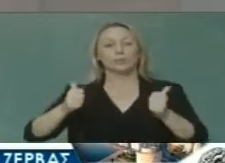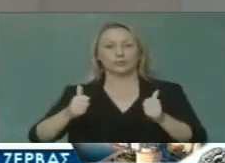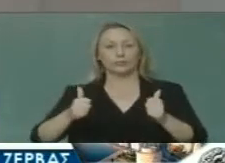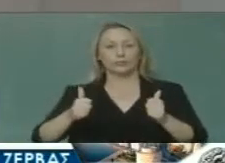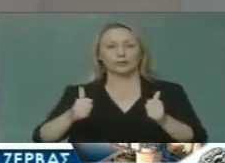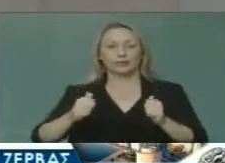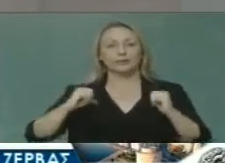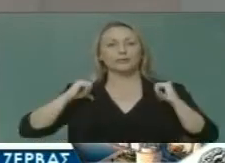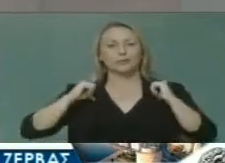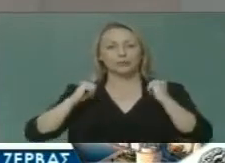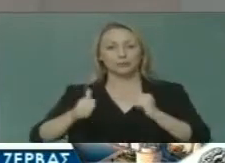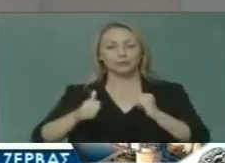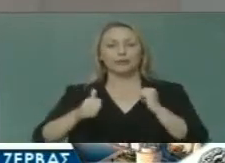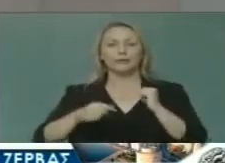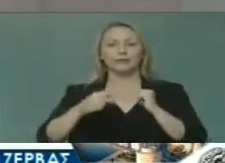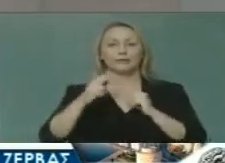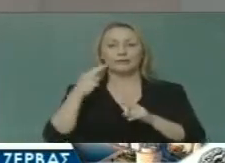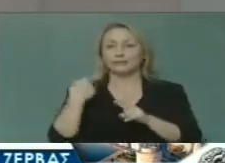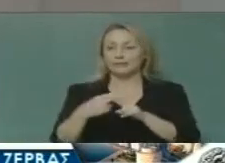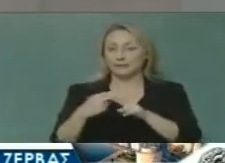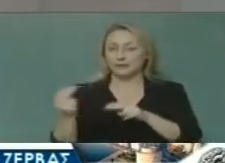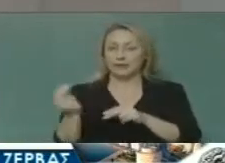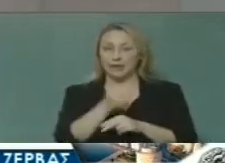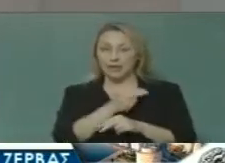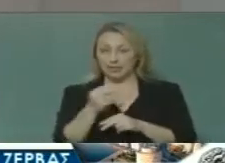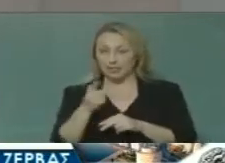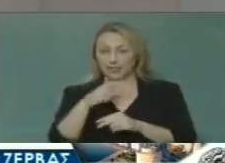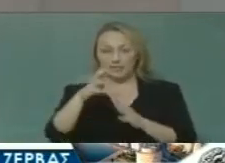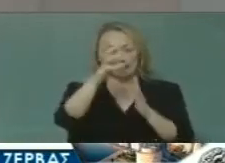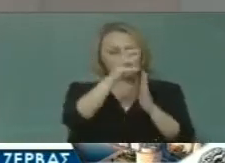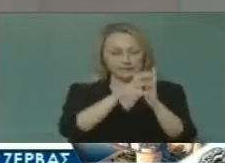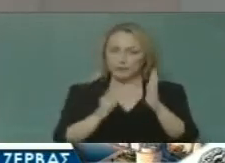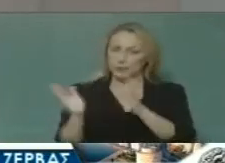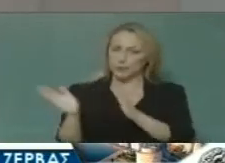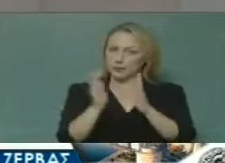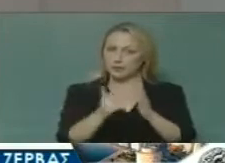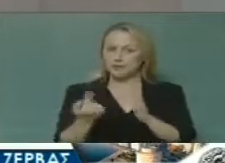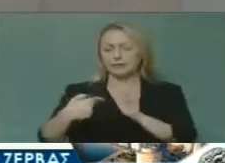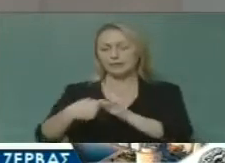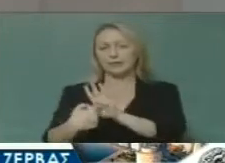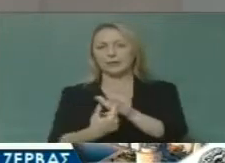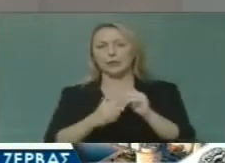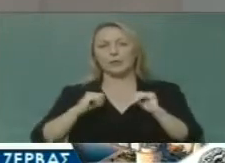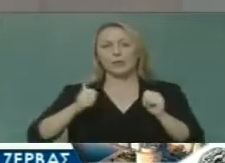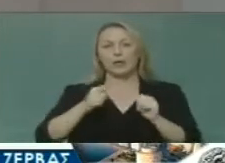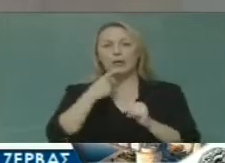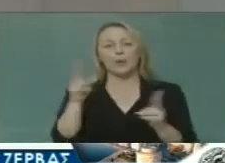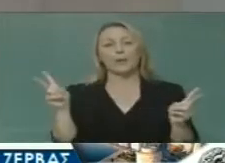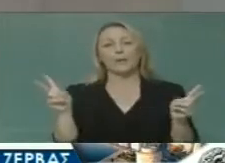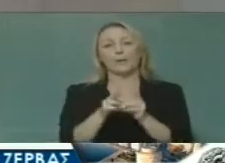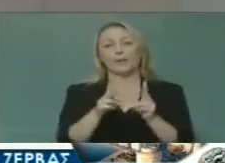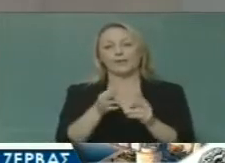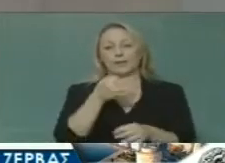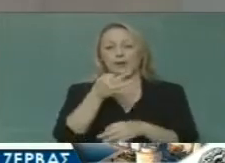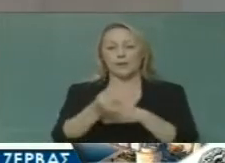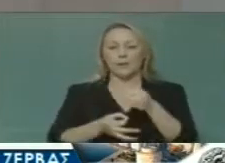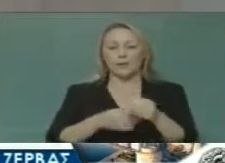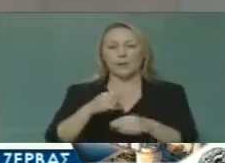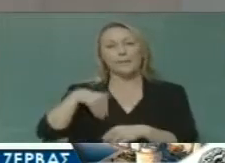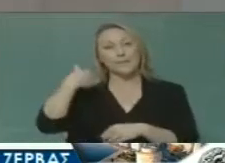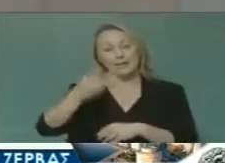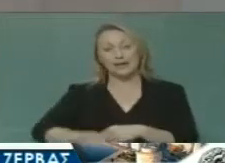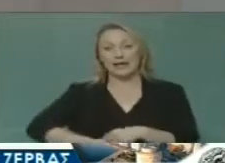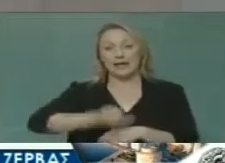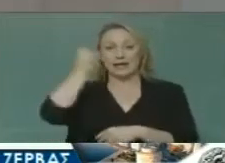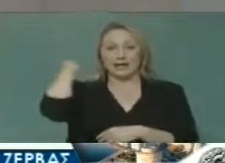σημαντικές πέραν της διάρθρωσης του κυρίου Σκημένου. Εγώ σας αναφέρω επιγραμματικά θα αναλάβουν οι αντιδήμαρχοι